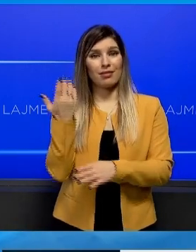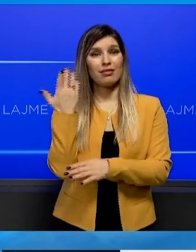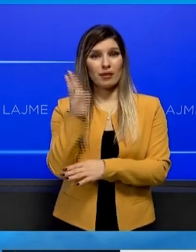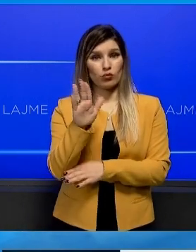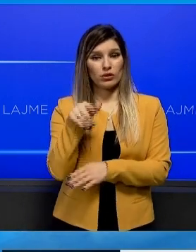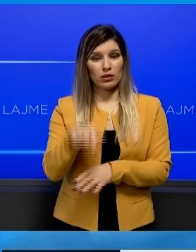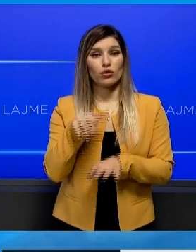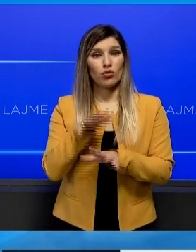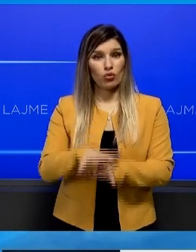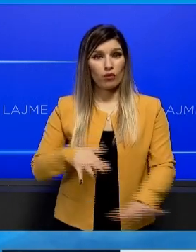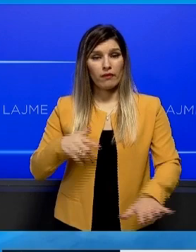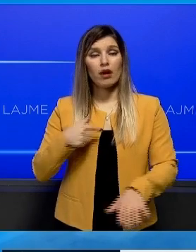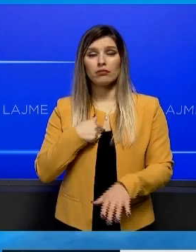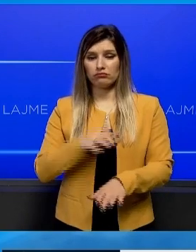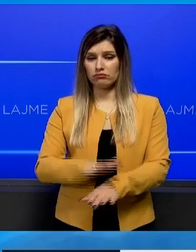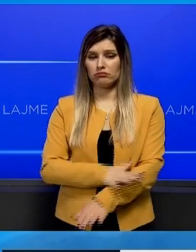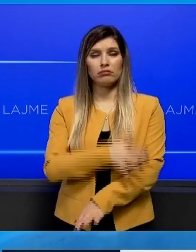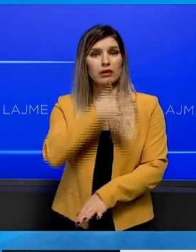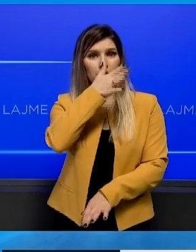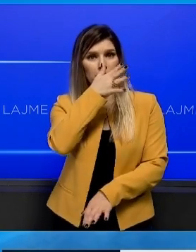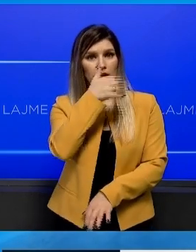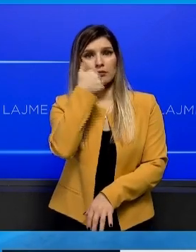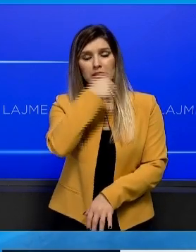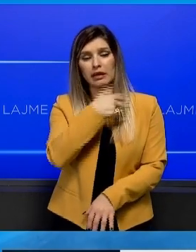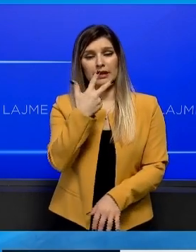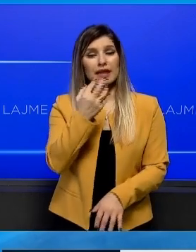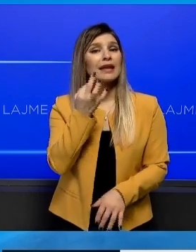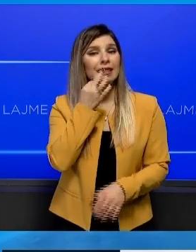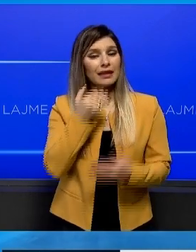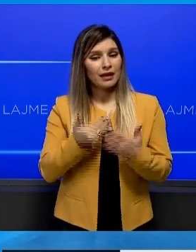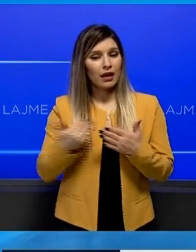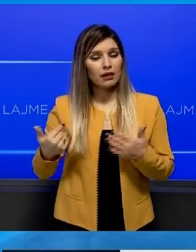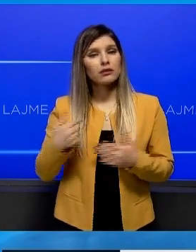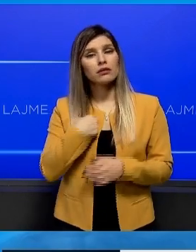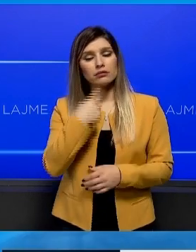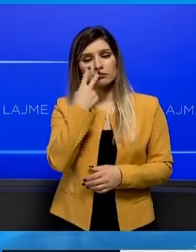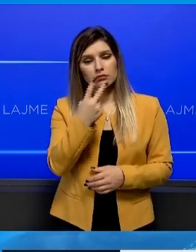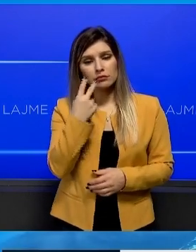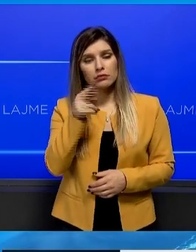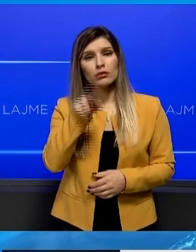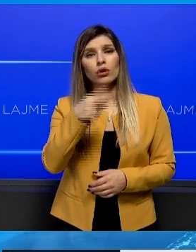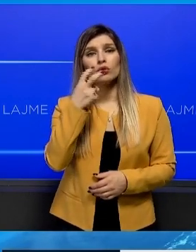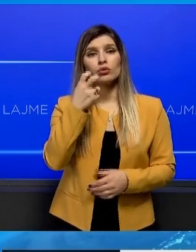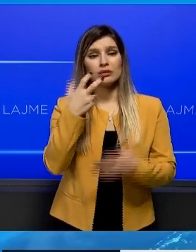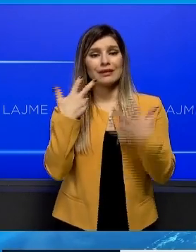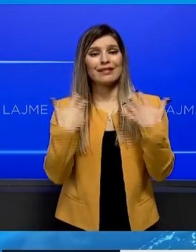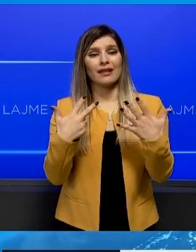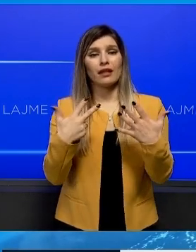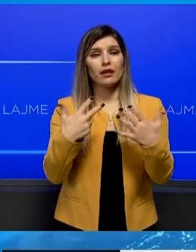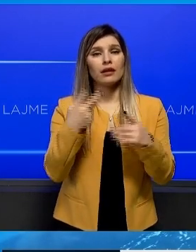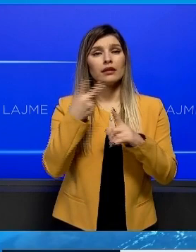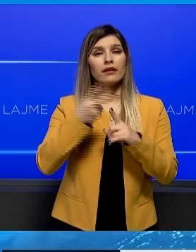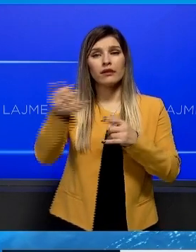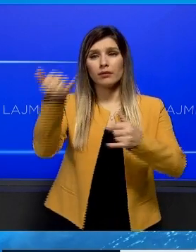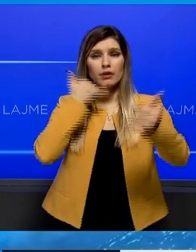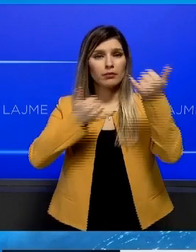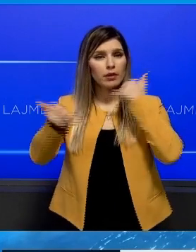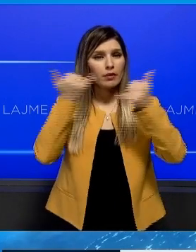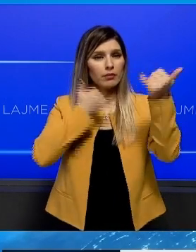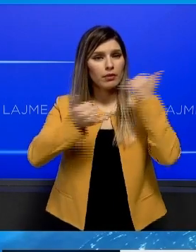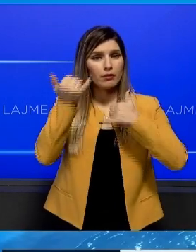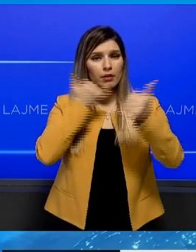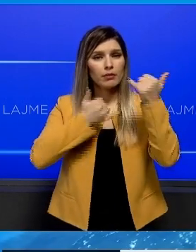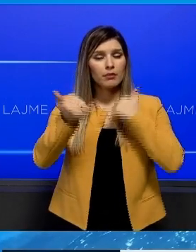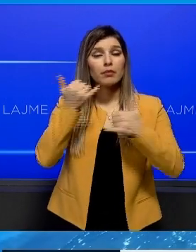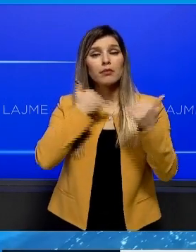këti vendin, ndihem shumë keqë sepse në tri ditët e fundit kam pasur nbi 280 dje telefonata nga mediat, gjdo që letar